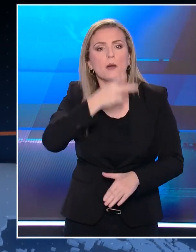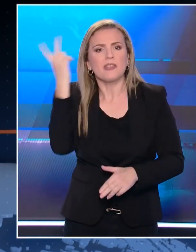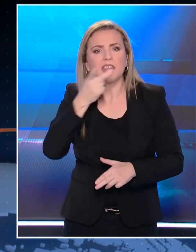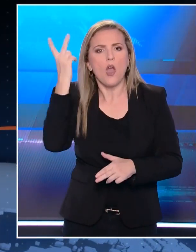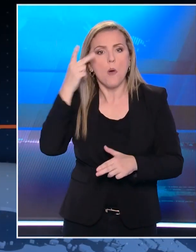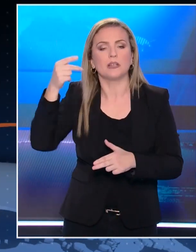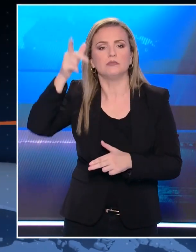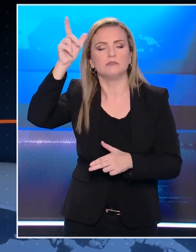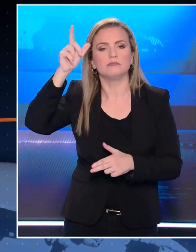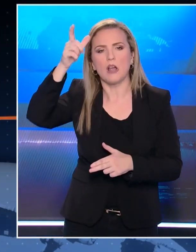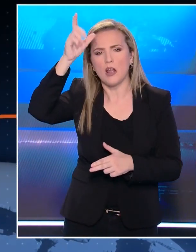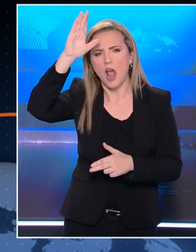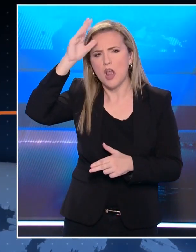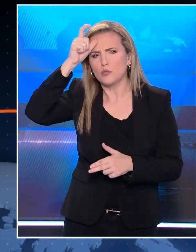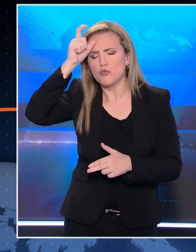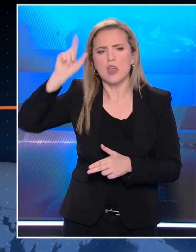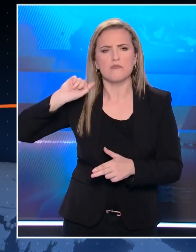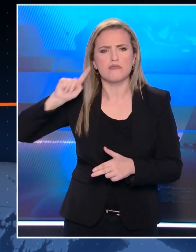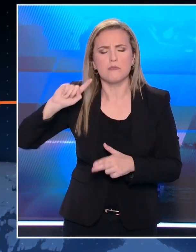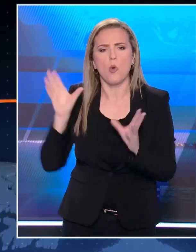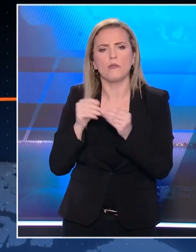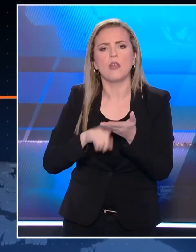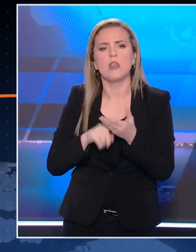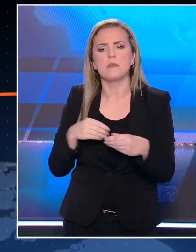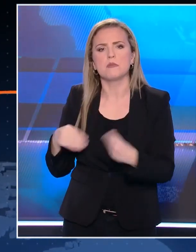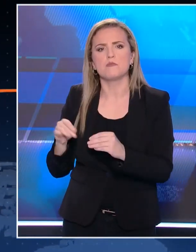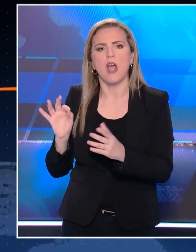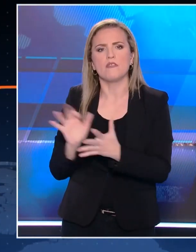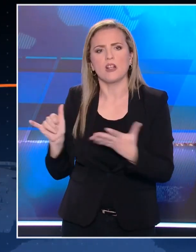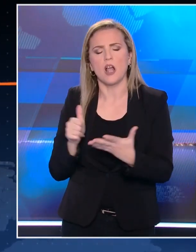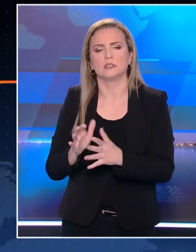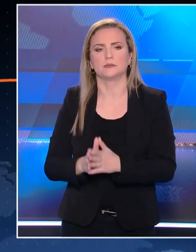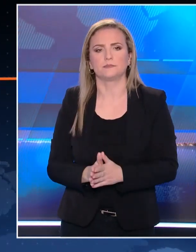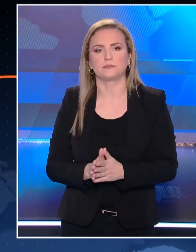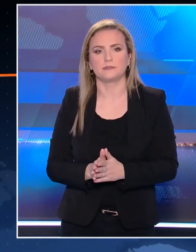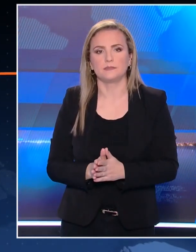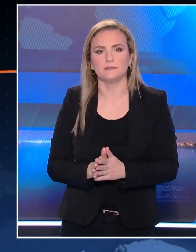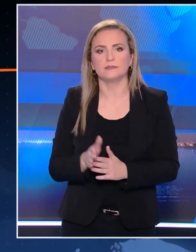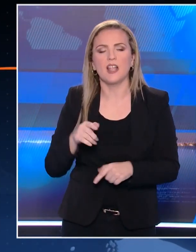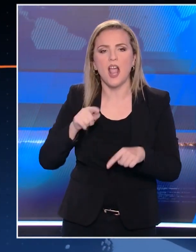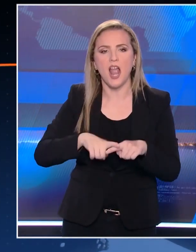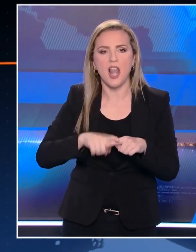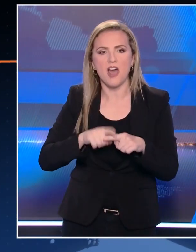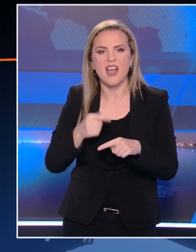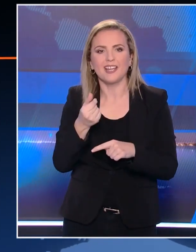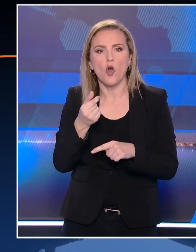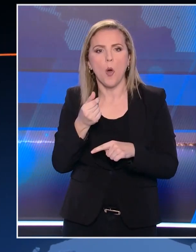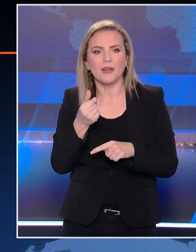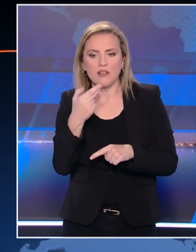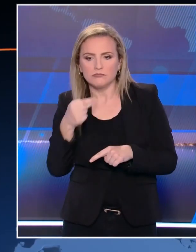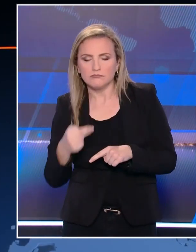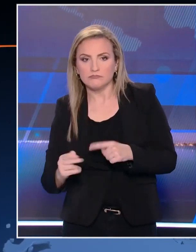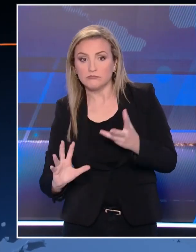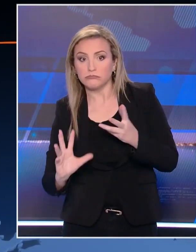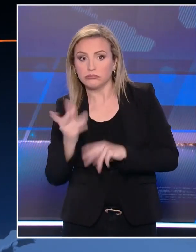δεν πρέπει να επιβραβευθεί με νέα F-16. Στις θετικές επιδόσεις της χώρας στον τομέα της οικονομίας παρά